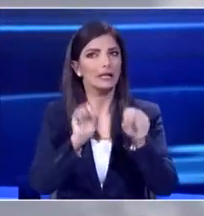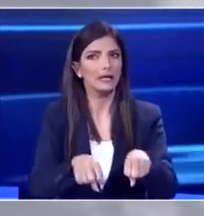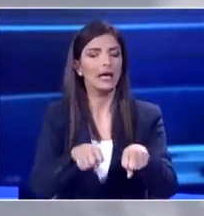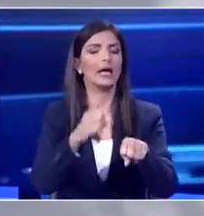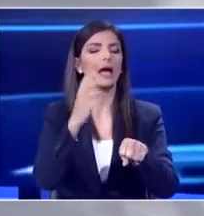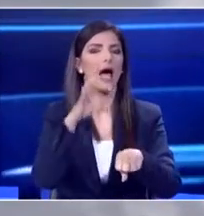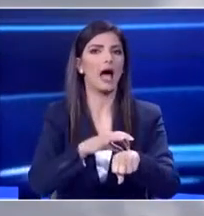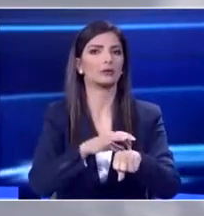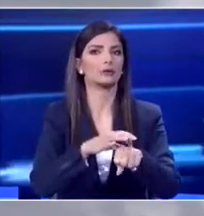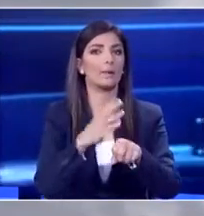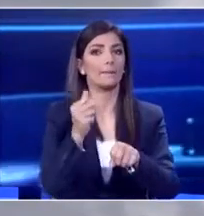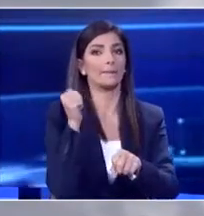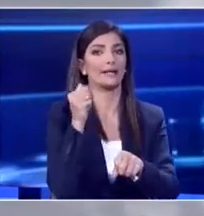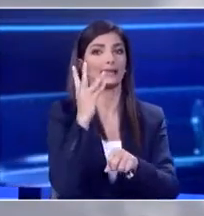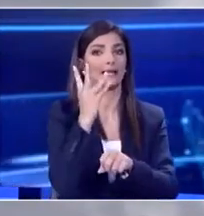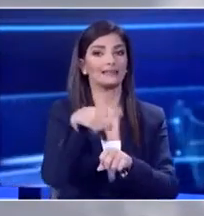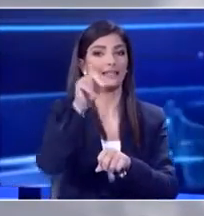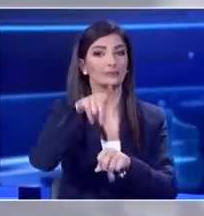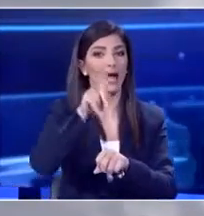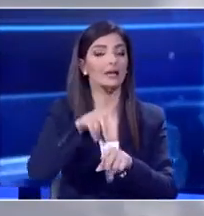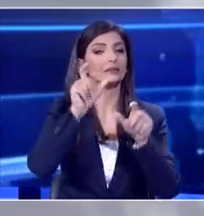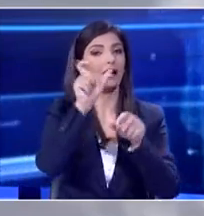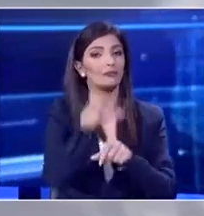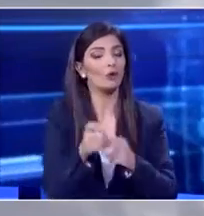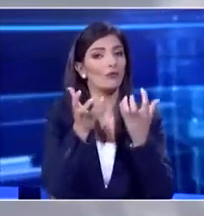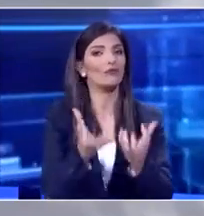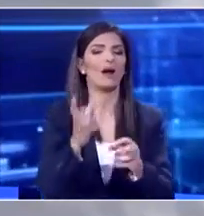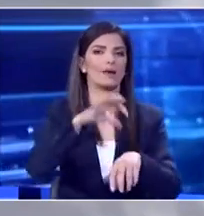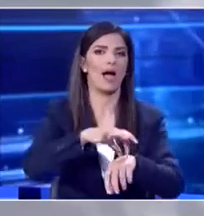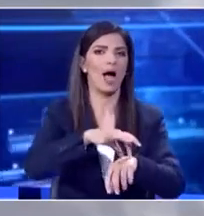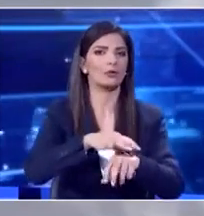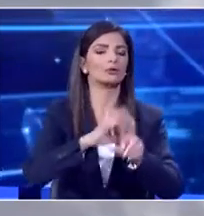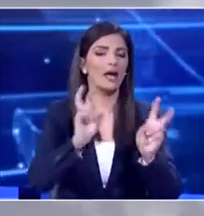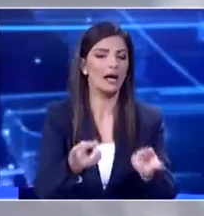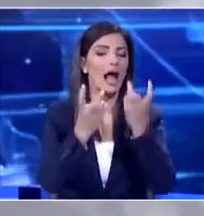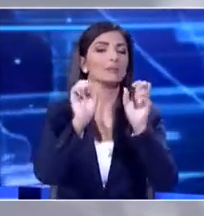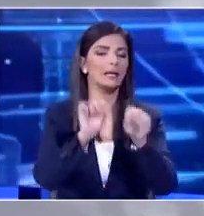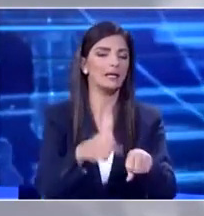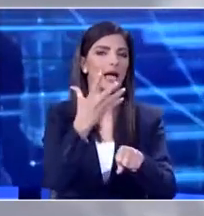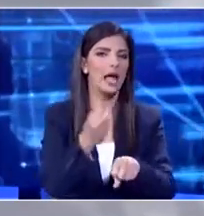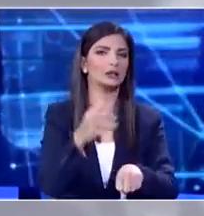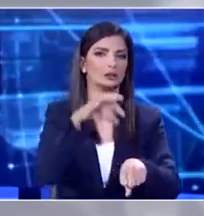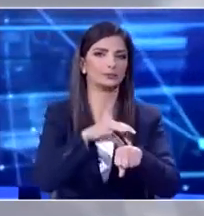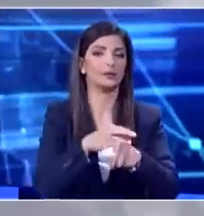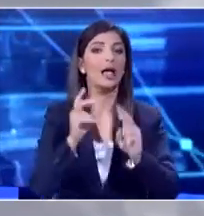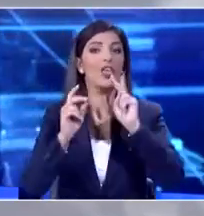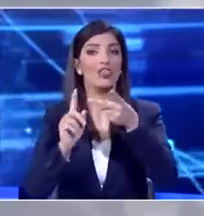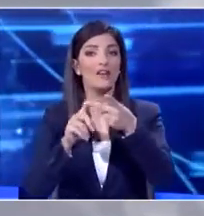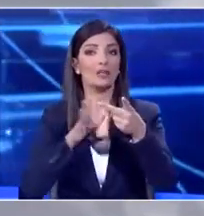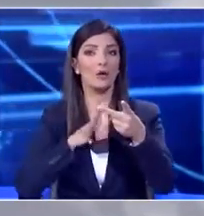-3 του πριν 4 μέρες το δεύτερο πρόκειται για άντρα 64 ετών